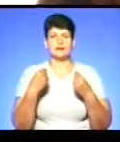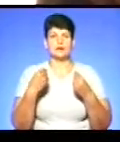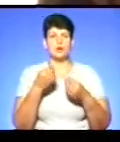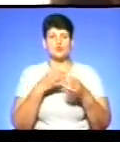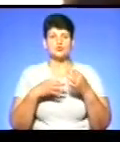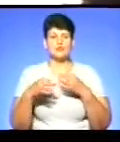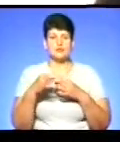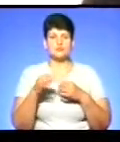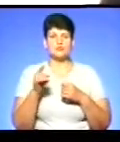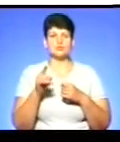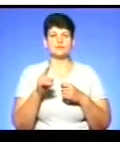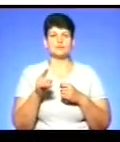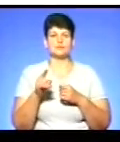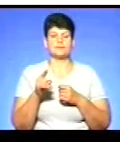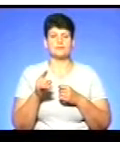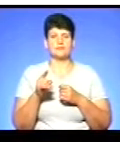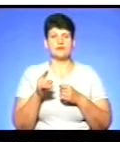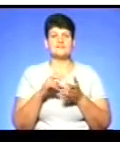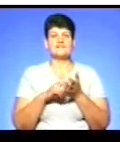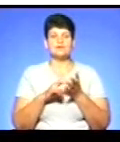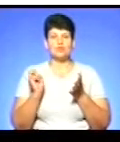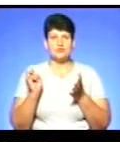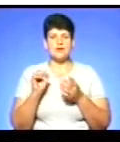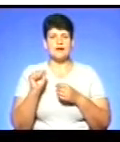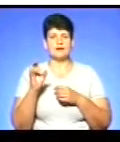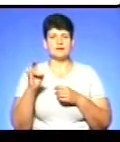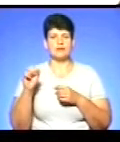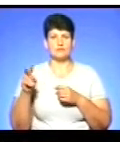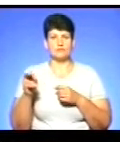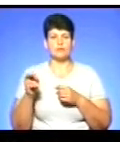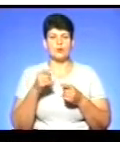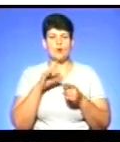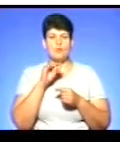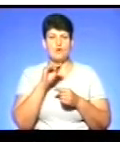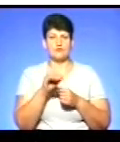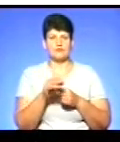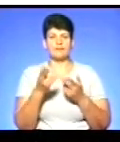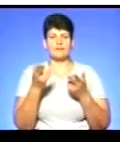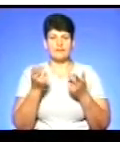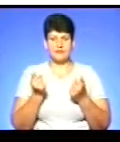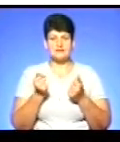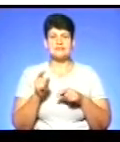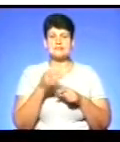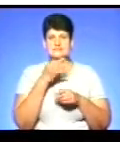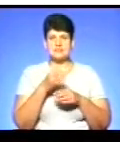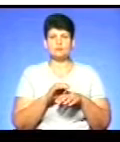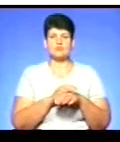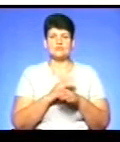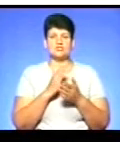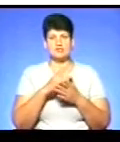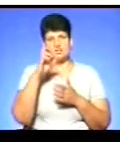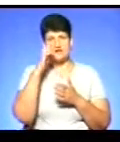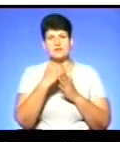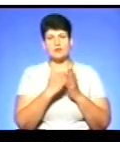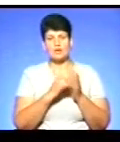Алло, ви надаєте консультації щодо відключення аналогового мовлення? Скажіть, будь ласка, чи є державні програми, які